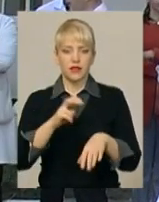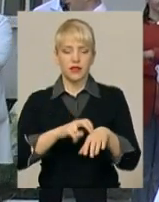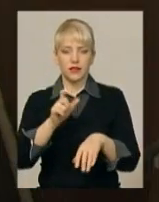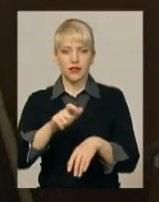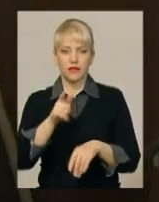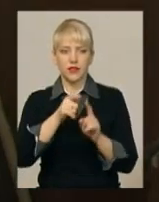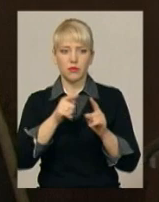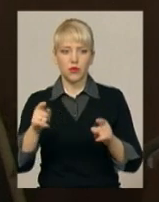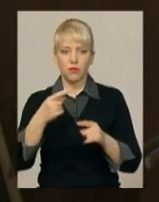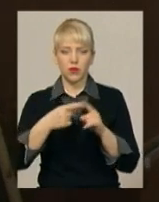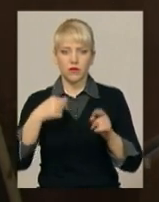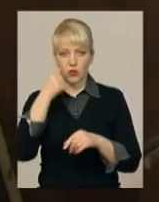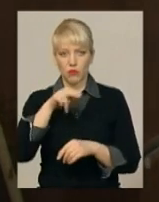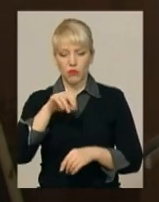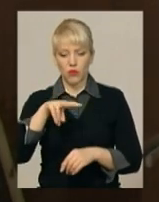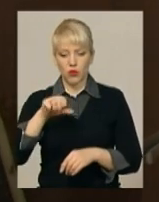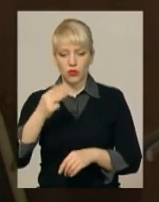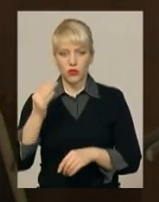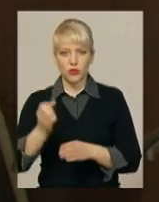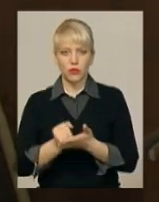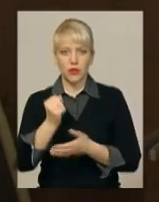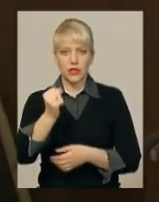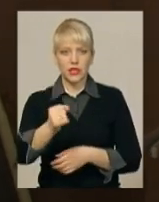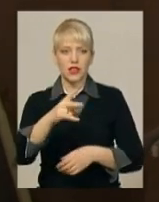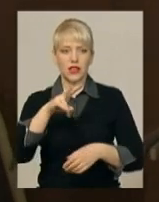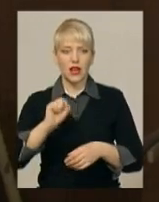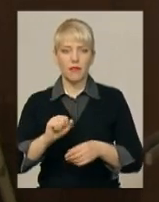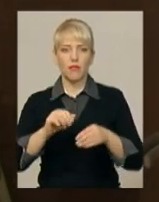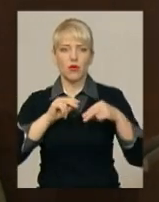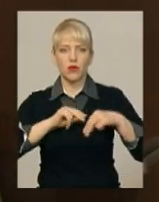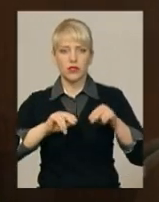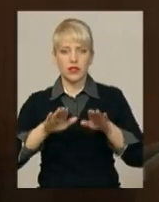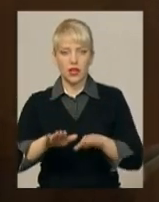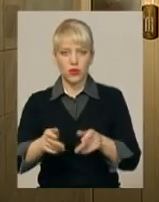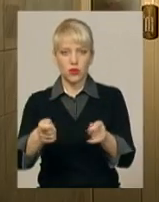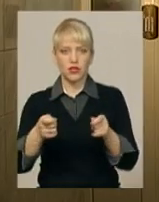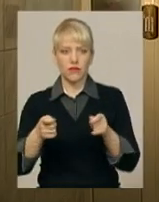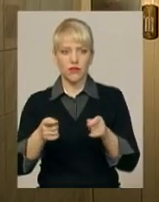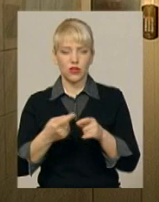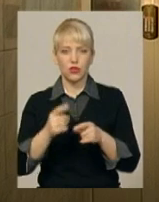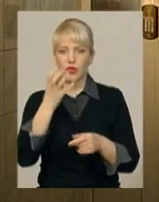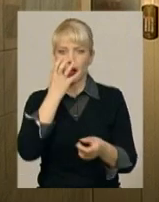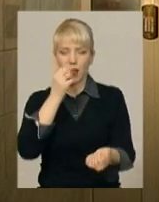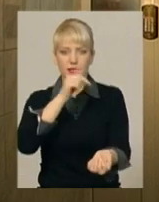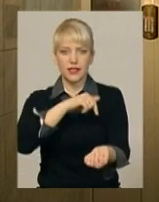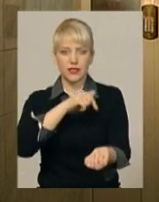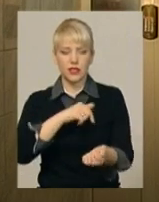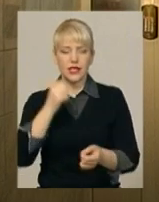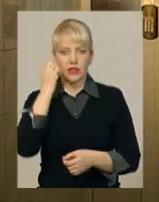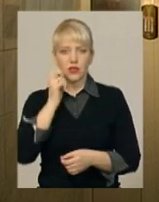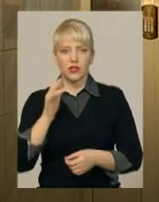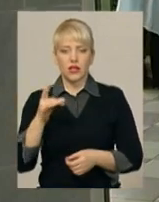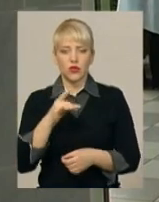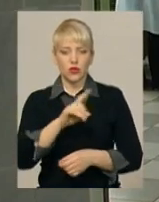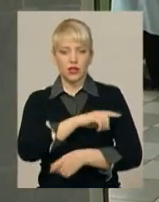пів року. Валентину Поліщук призначили на посаду завідувачу відділенням анестезіології та інтенсивної терапії Старокостянтинівської районні два роки